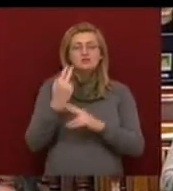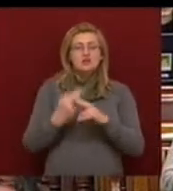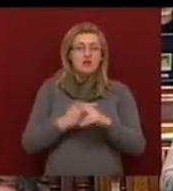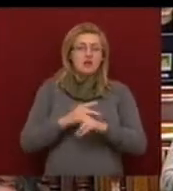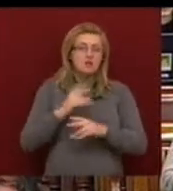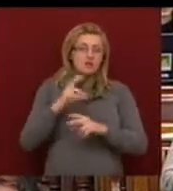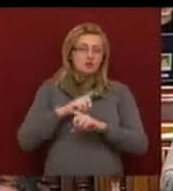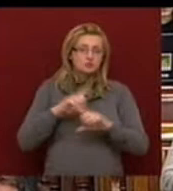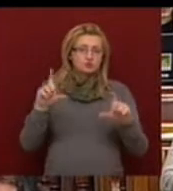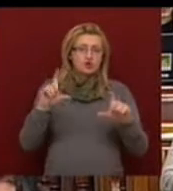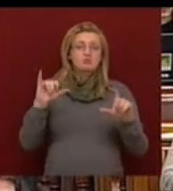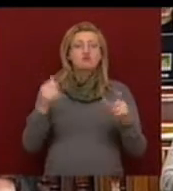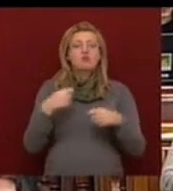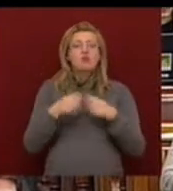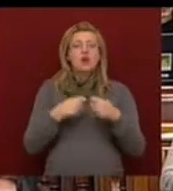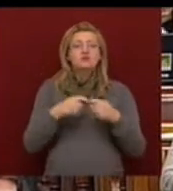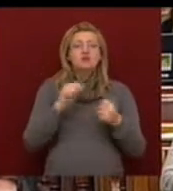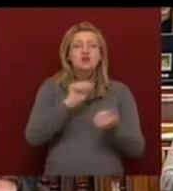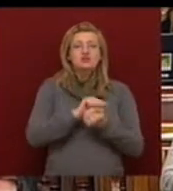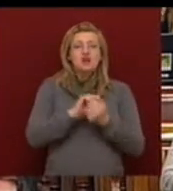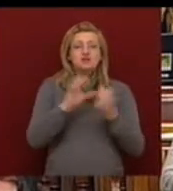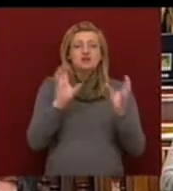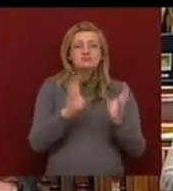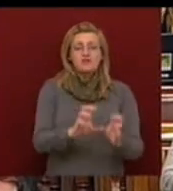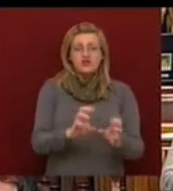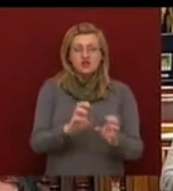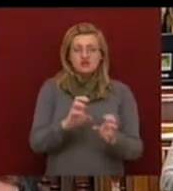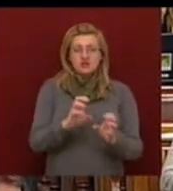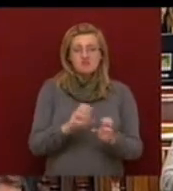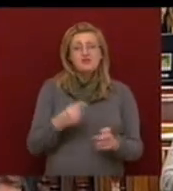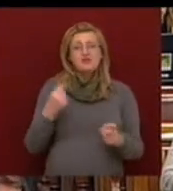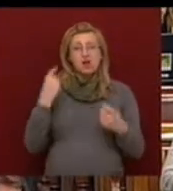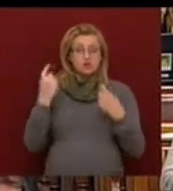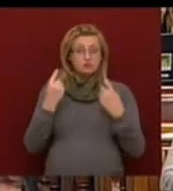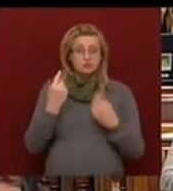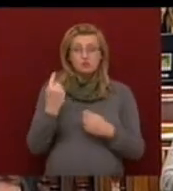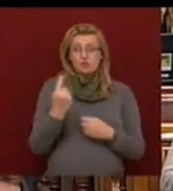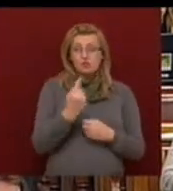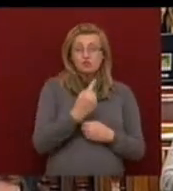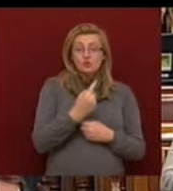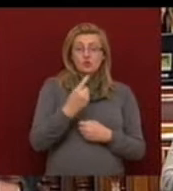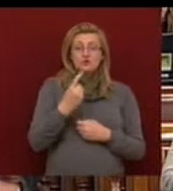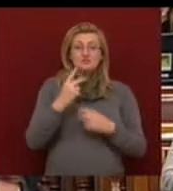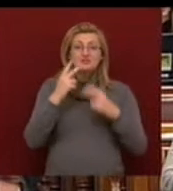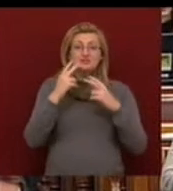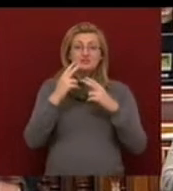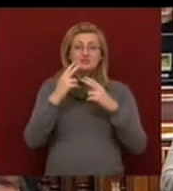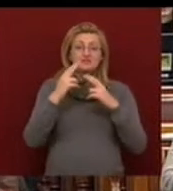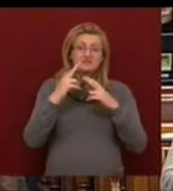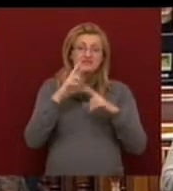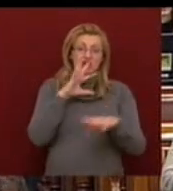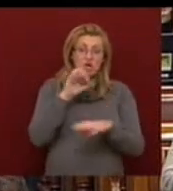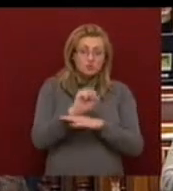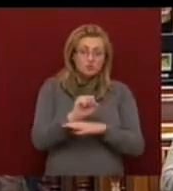fagyasztja be a foglalkoztatási rátát. Azt gondolom, hogy az önök diagnózisa annyiban helyes volt, hogy